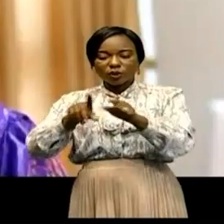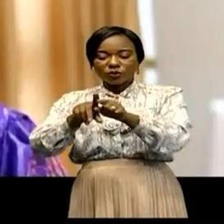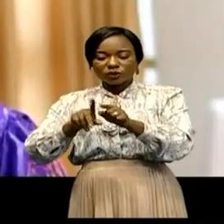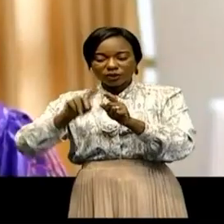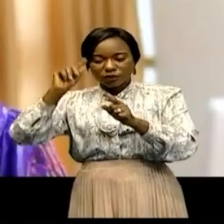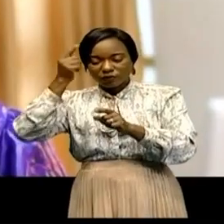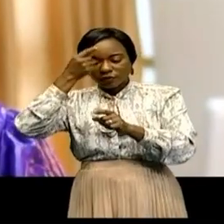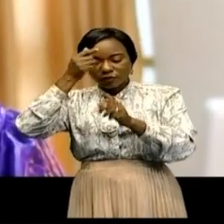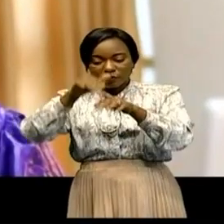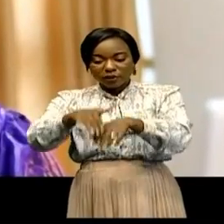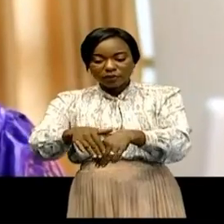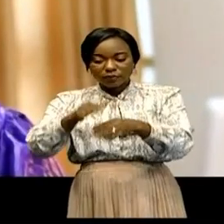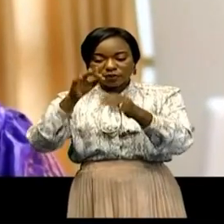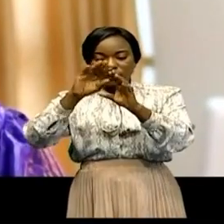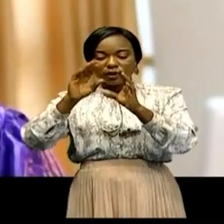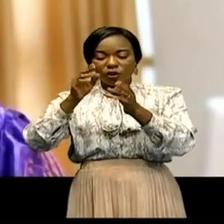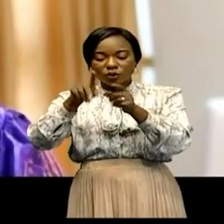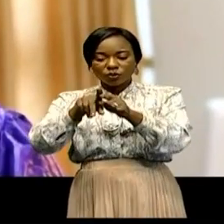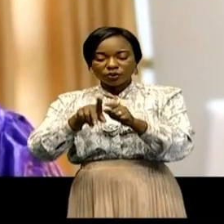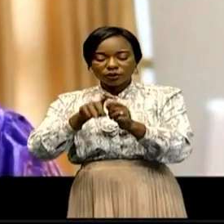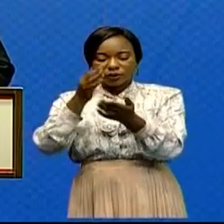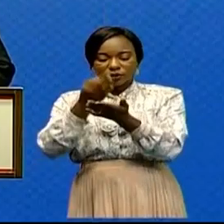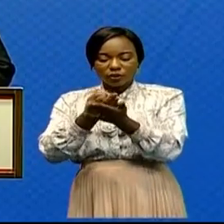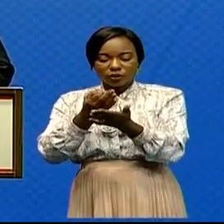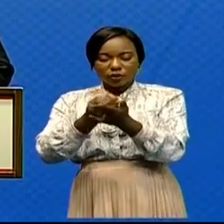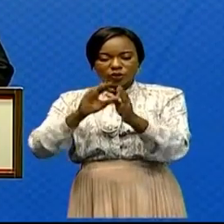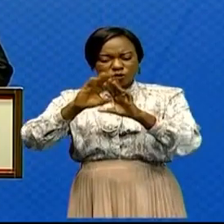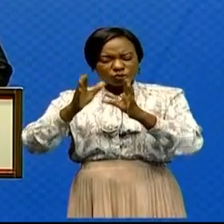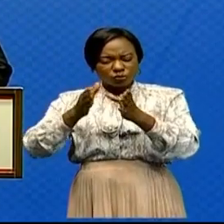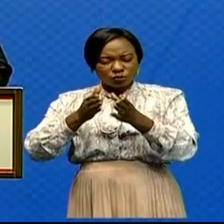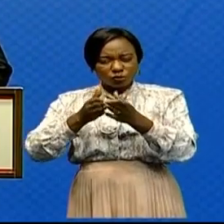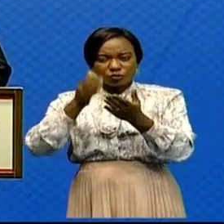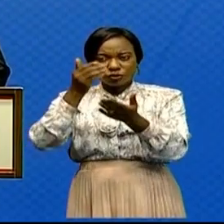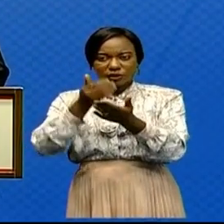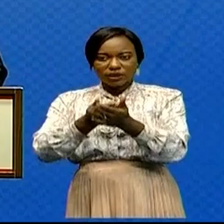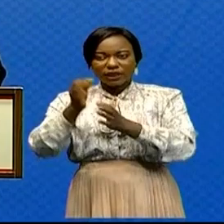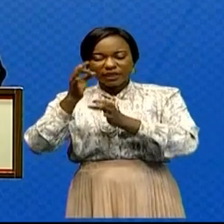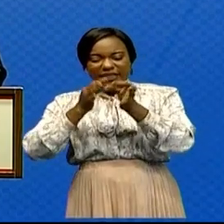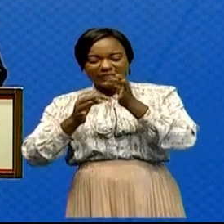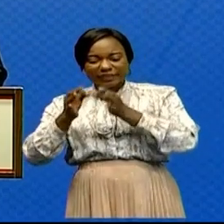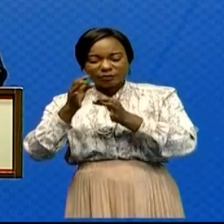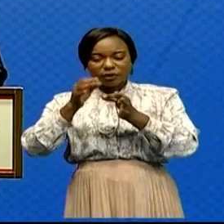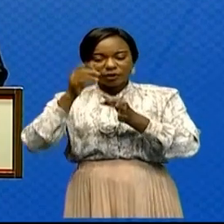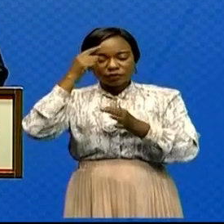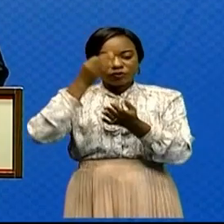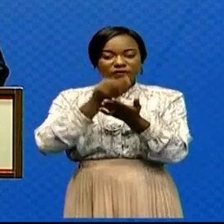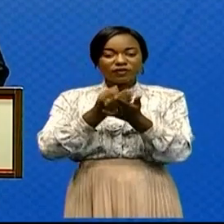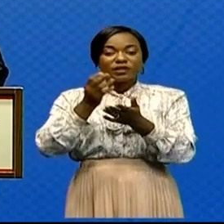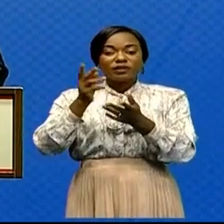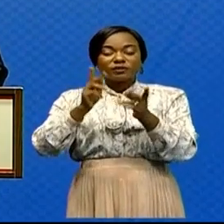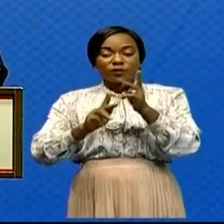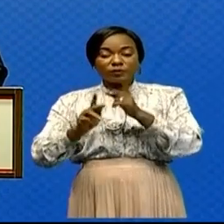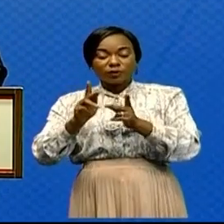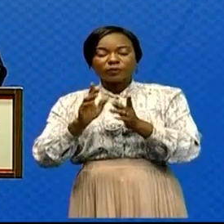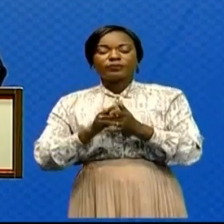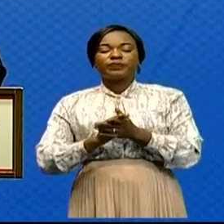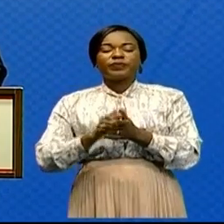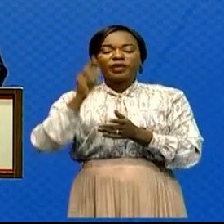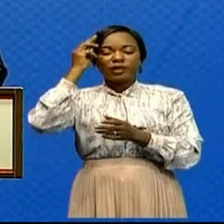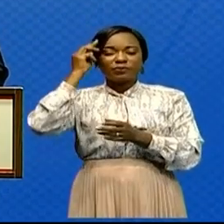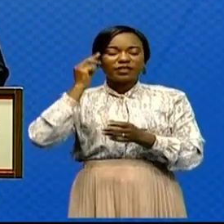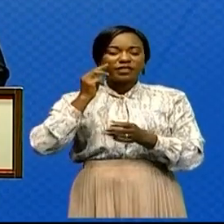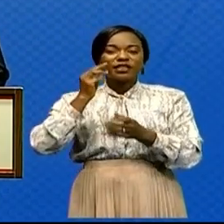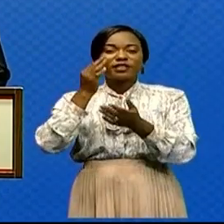participative des finances publiques et la numérisation du système de gestion des finances publiques. Le ministre des Finances